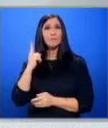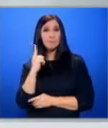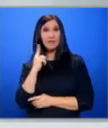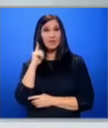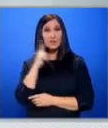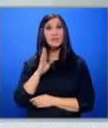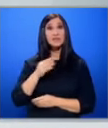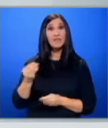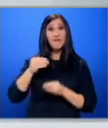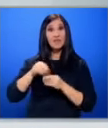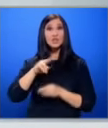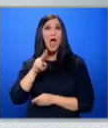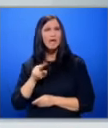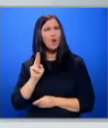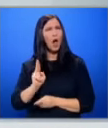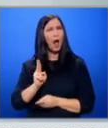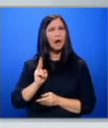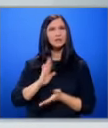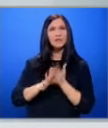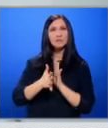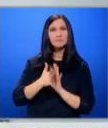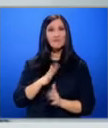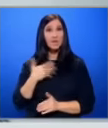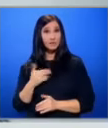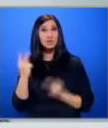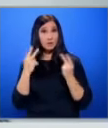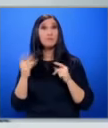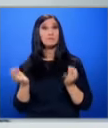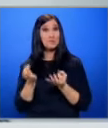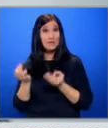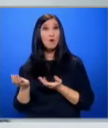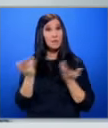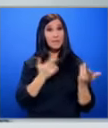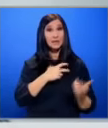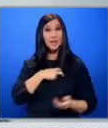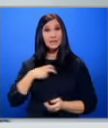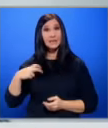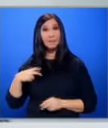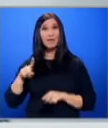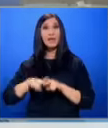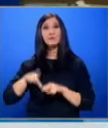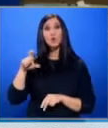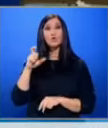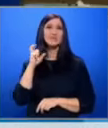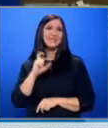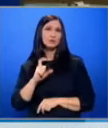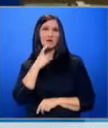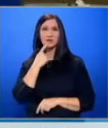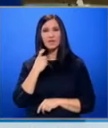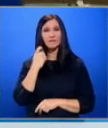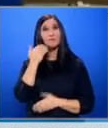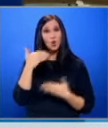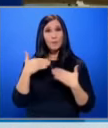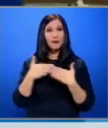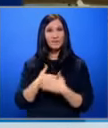въвеждането на еврото, как се справят харватите? Ще научим сега от специалните ни пратеници в Загреб и Вастойков и Станислав Златев Казвам добър